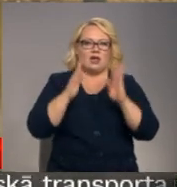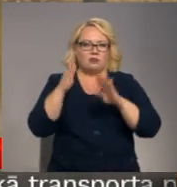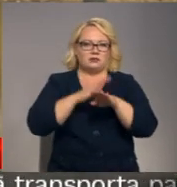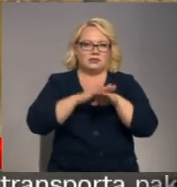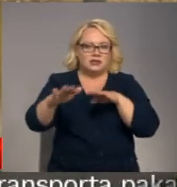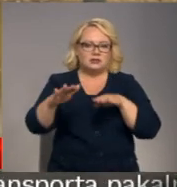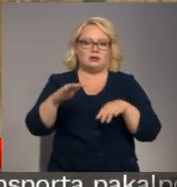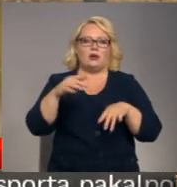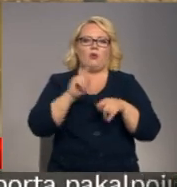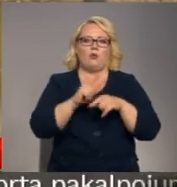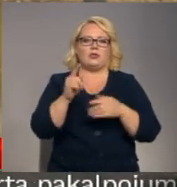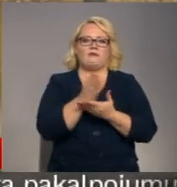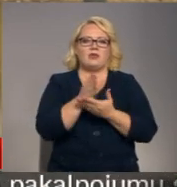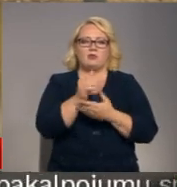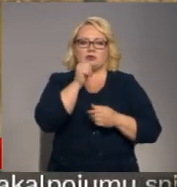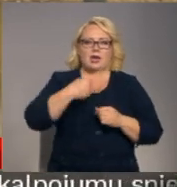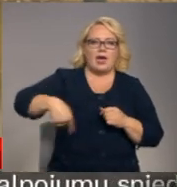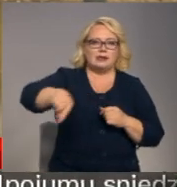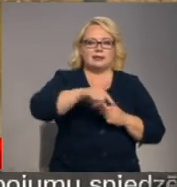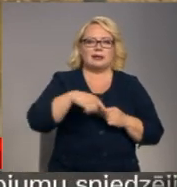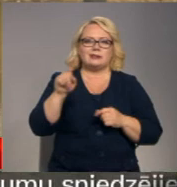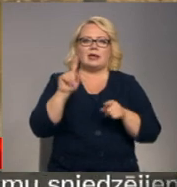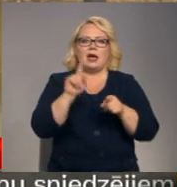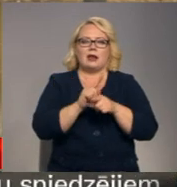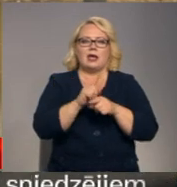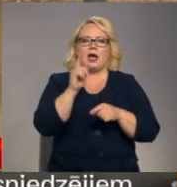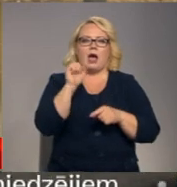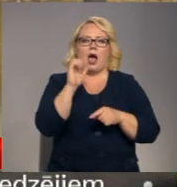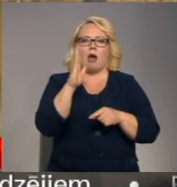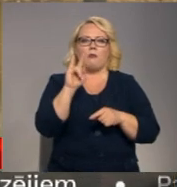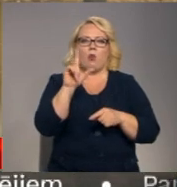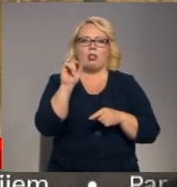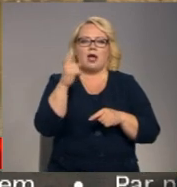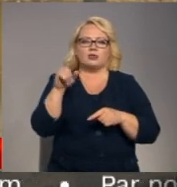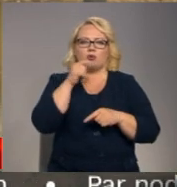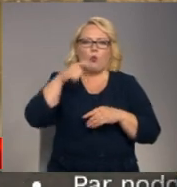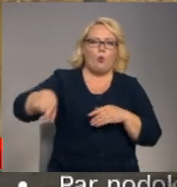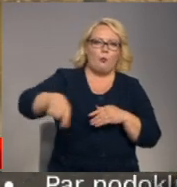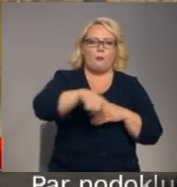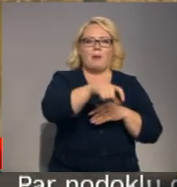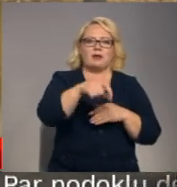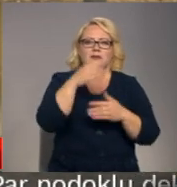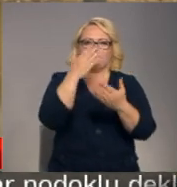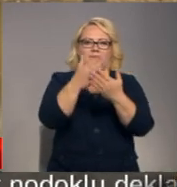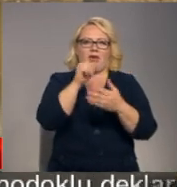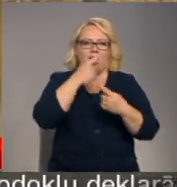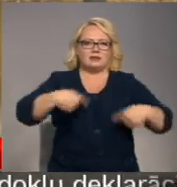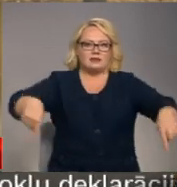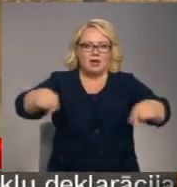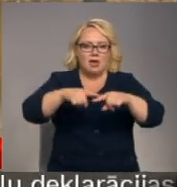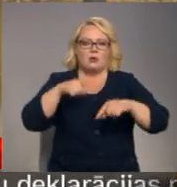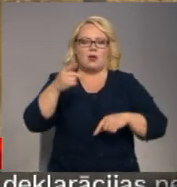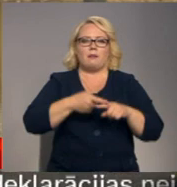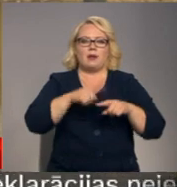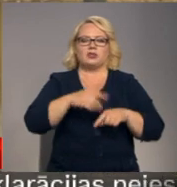vidusezers ir viens no abulas upis, kas kādi sezeriem. Tādēļ ļoti būtiski